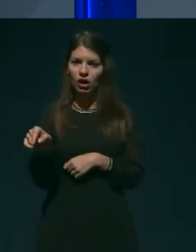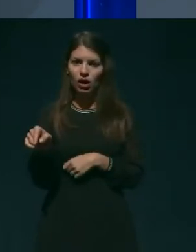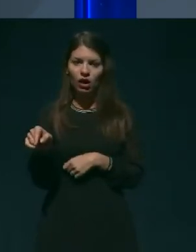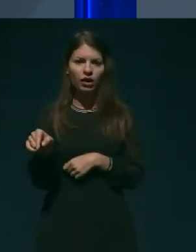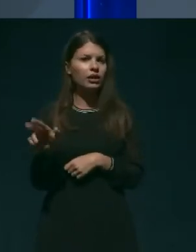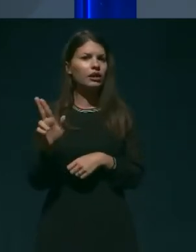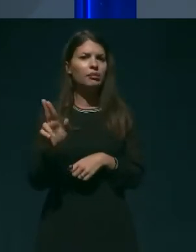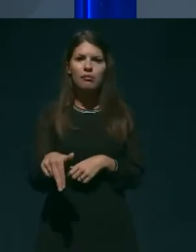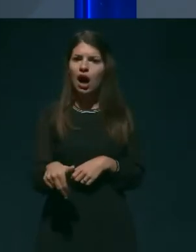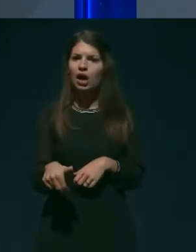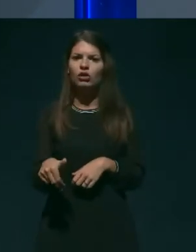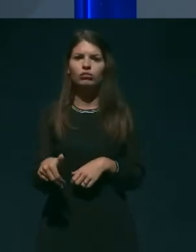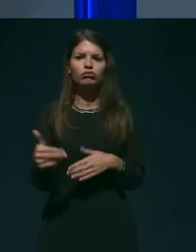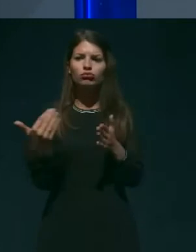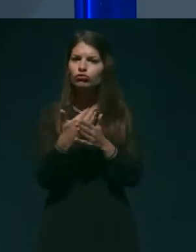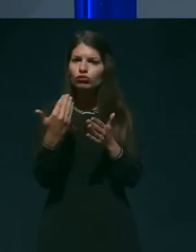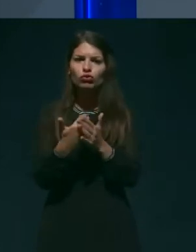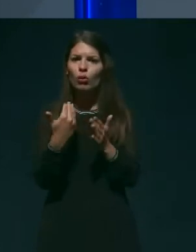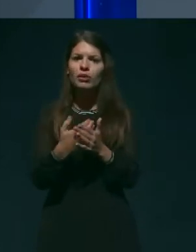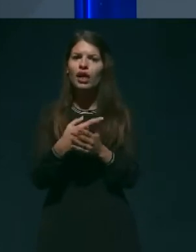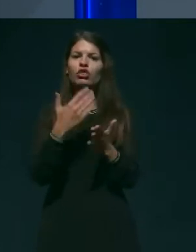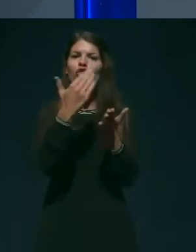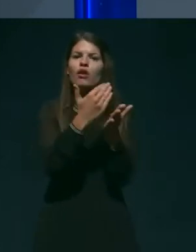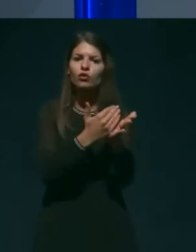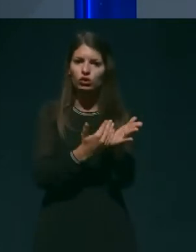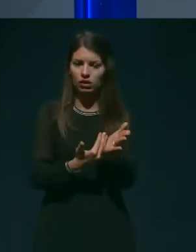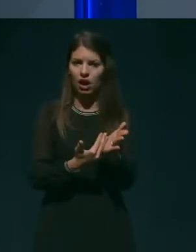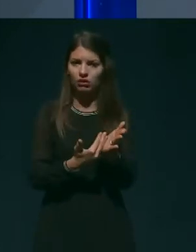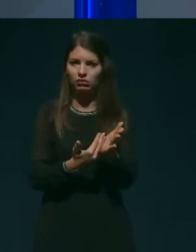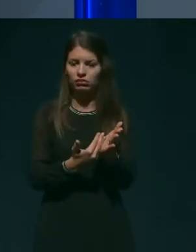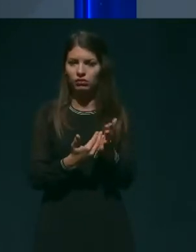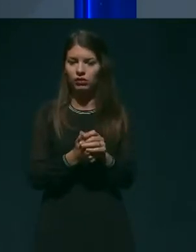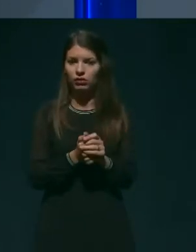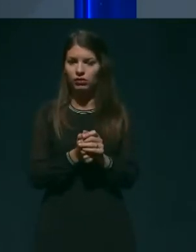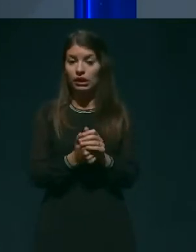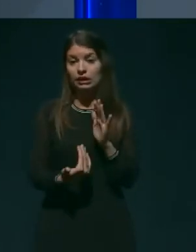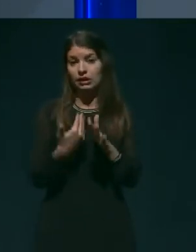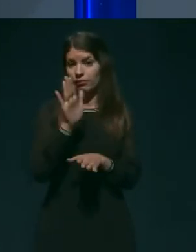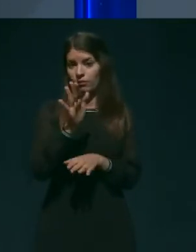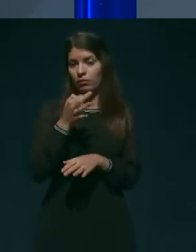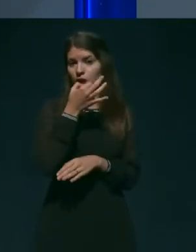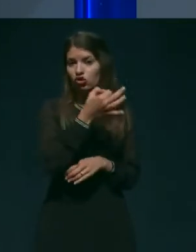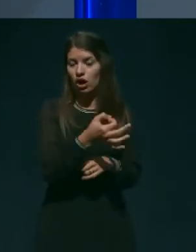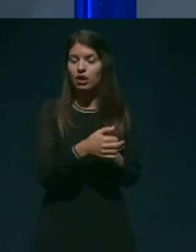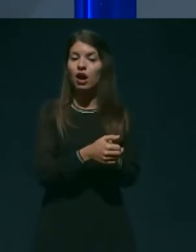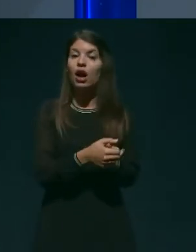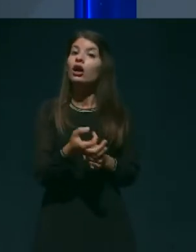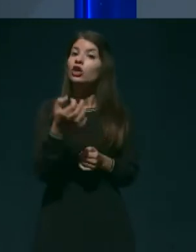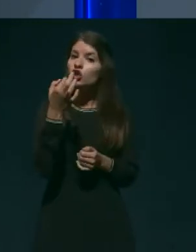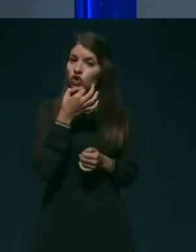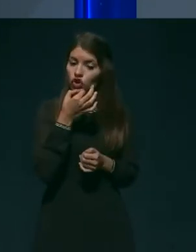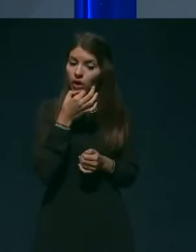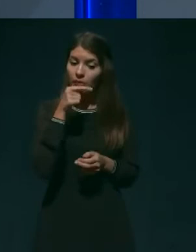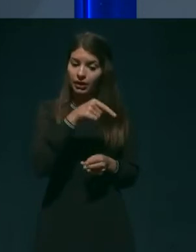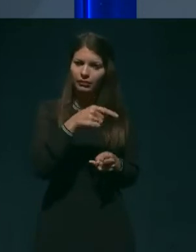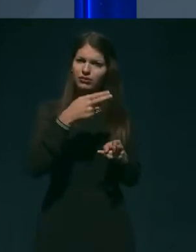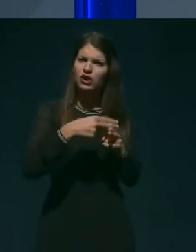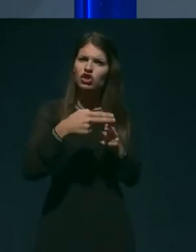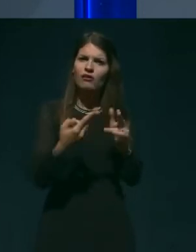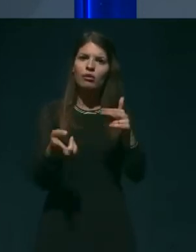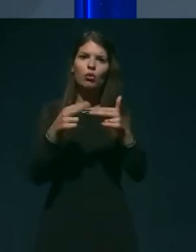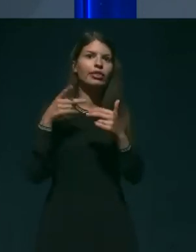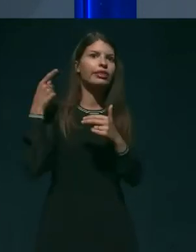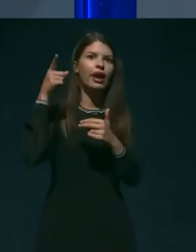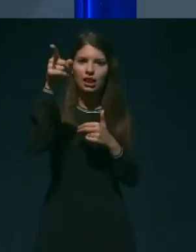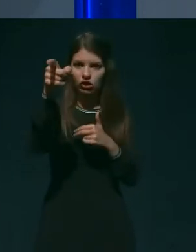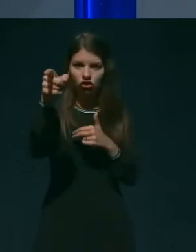navodili na voljo za taka vprašanja. Če pa je, bom rekla, država bolj oddaljena, da mi ne